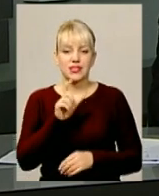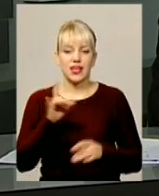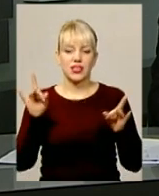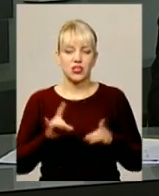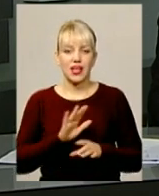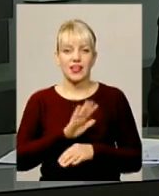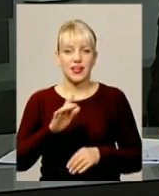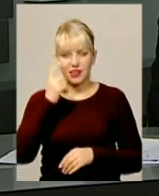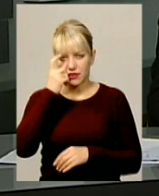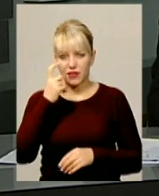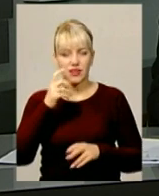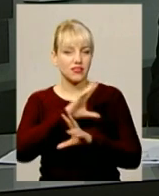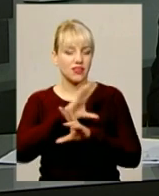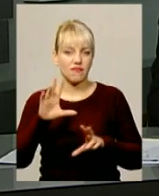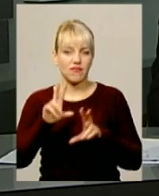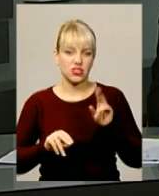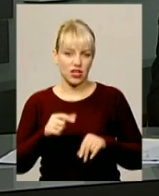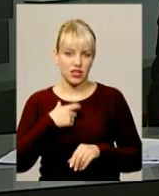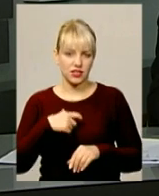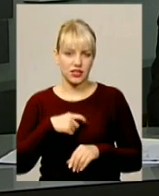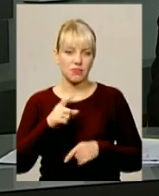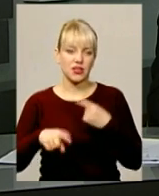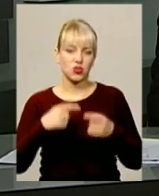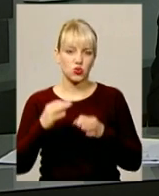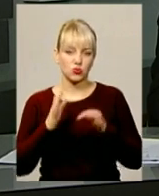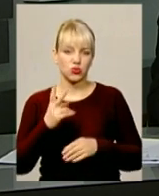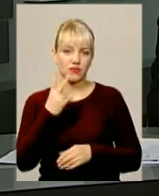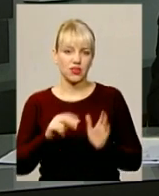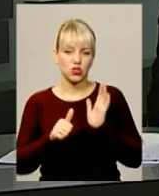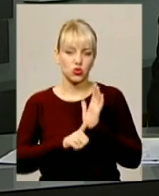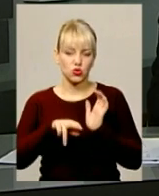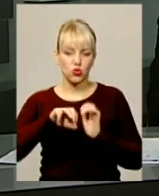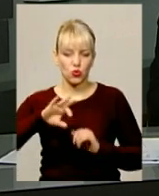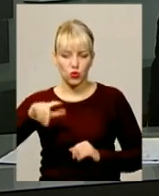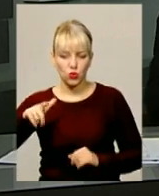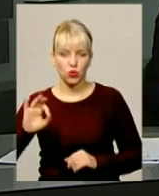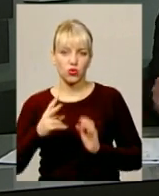вважає. Наступне засідання суду відбудеться 26 лютого о 2-й годині дня.